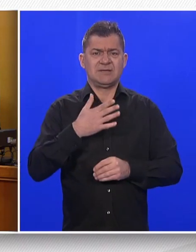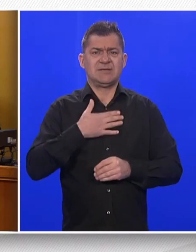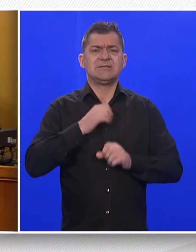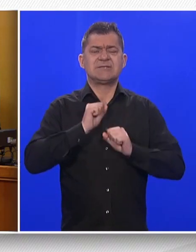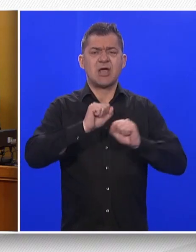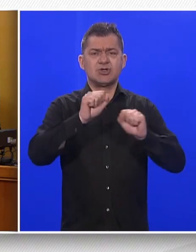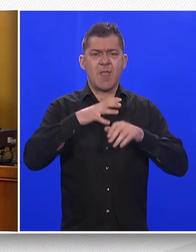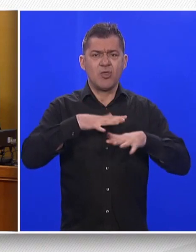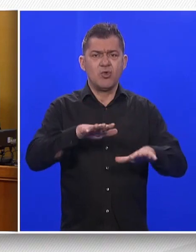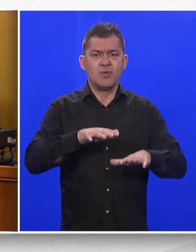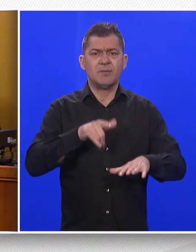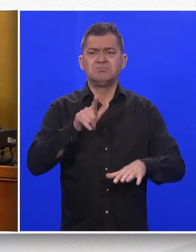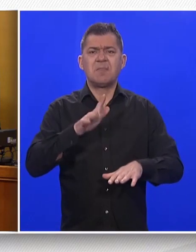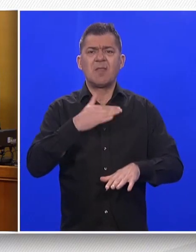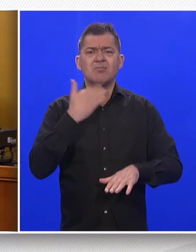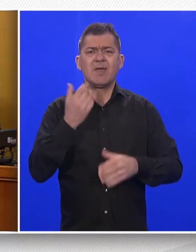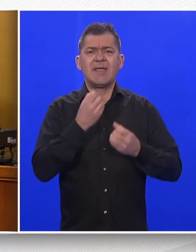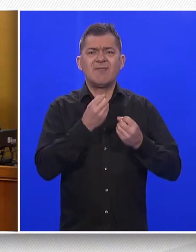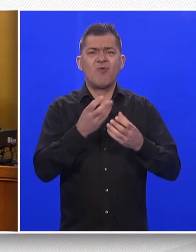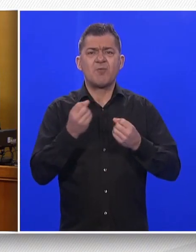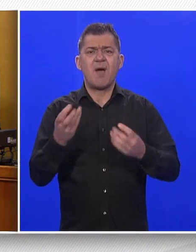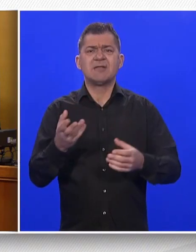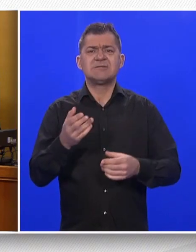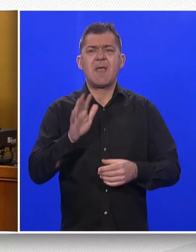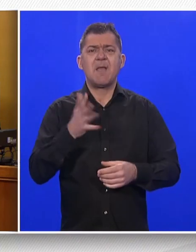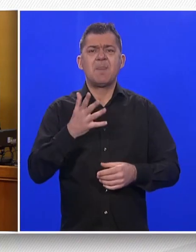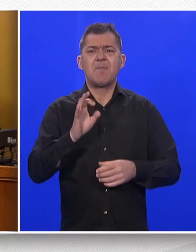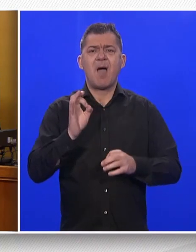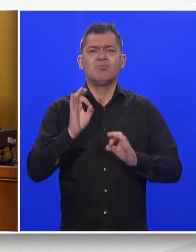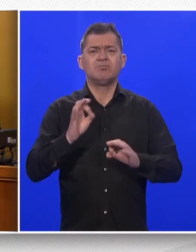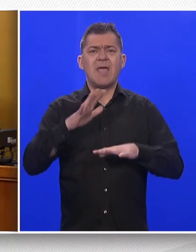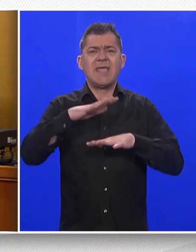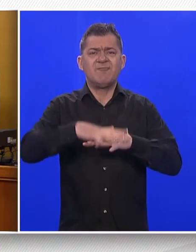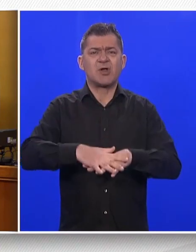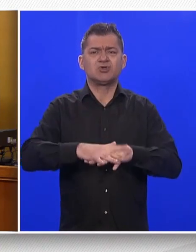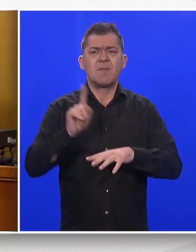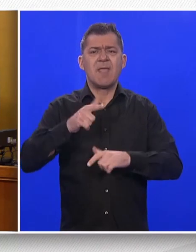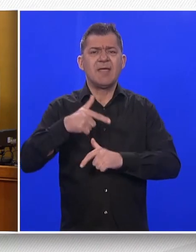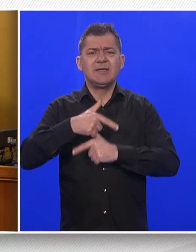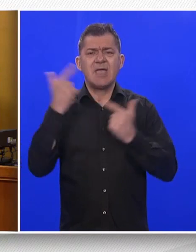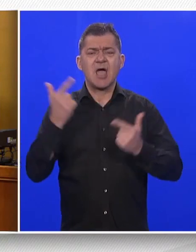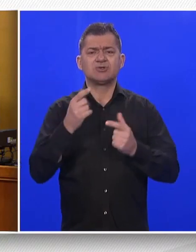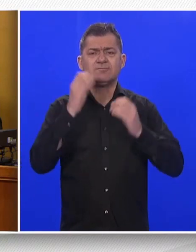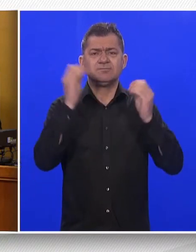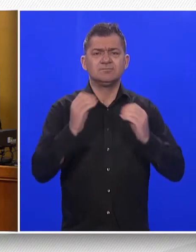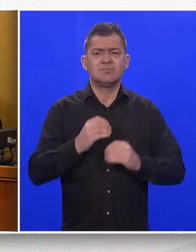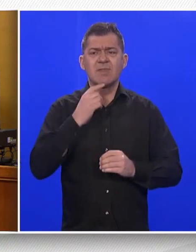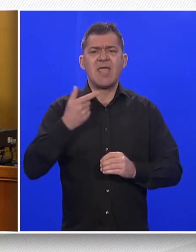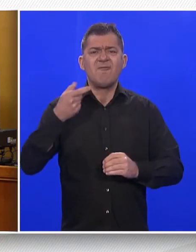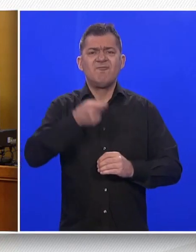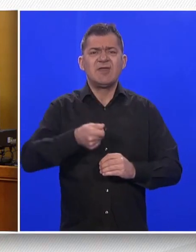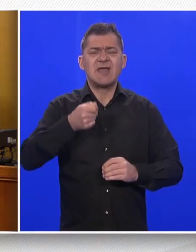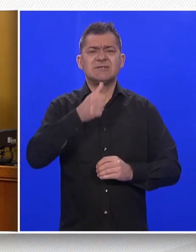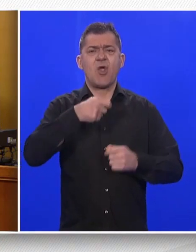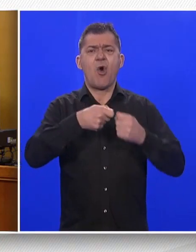u pravilu nedostatni, pravilu, dakle, nemaju dovoljnu infrastrukturu, u pravilu nisu jasno strukturirani, financirani i organizirani,